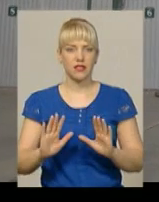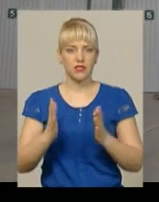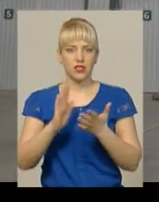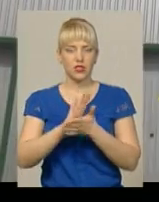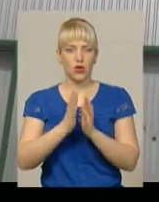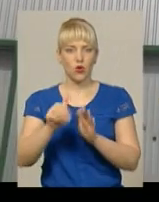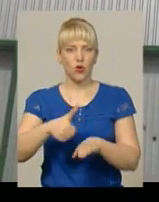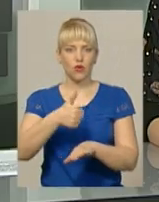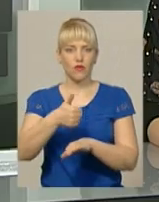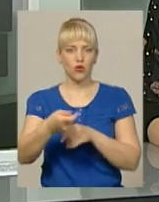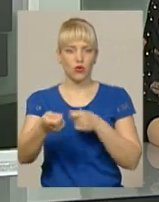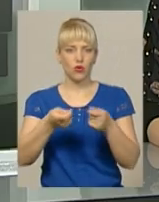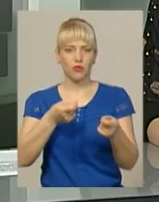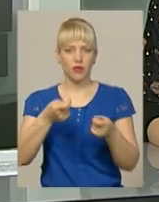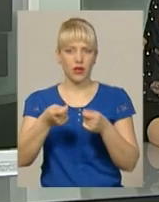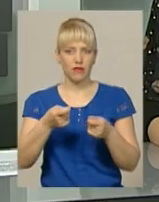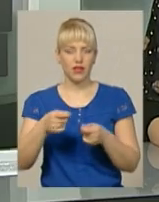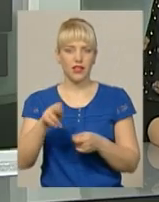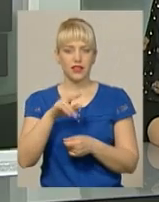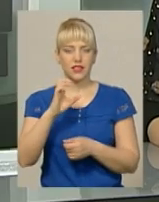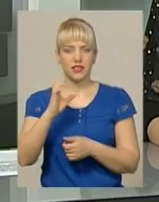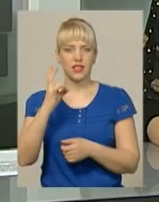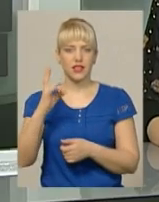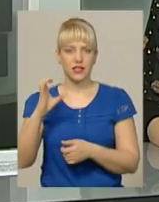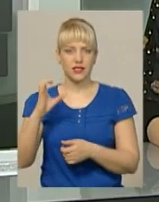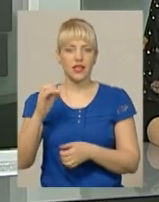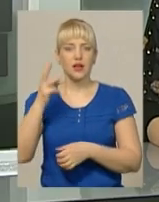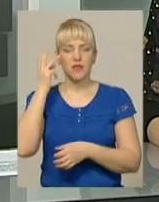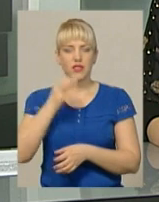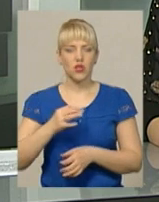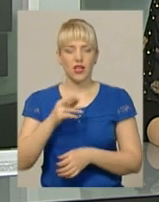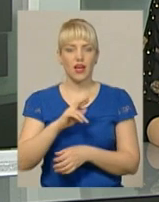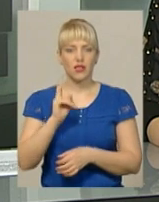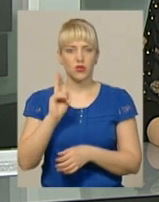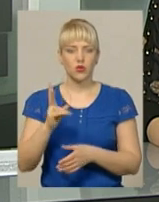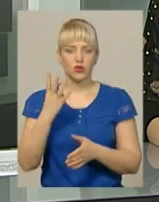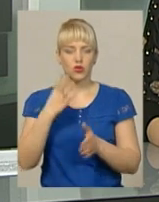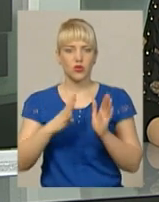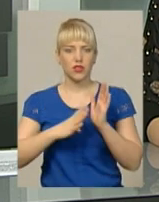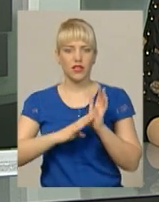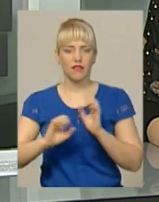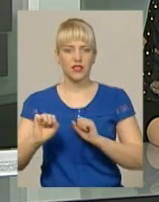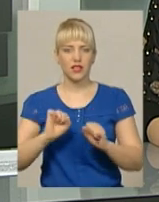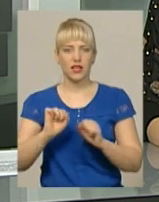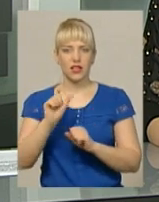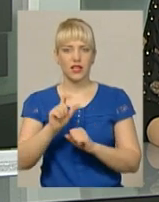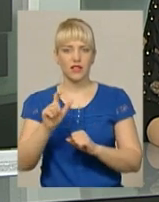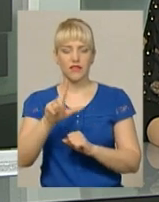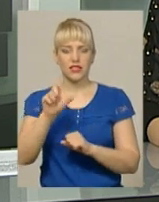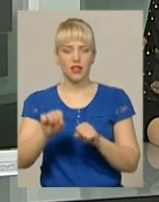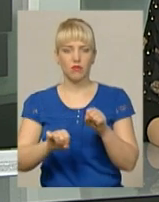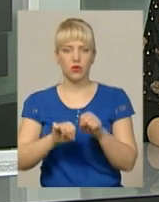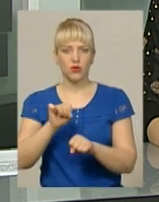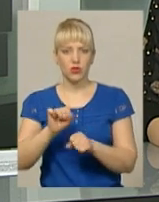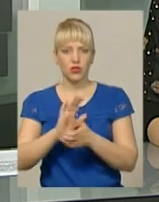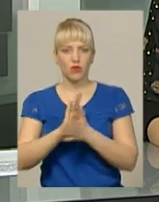головного управління ДСНС України в Хмельницькій області Сергій Яцух. 49 керівників закладів за порушення вимог пожежної безпеки притягнуто до